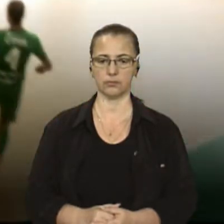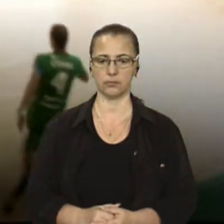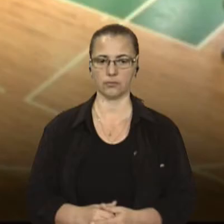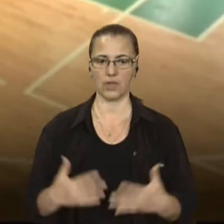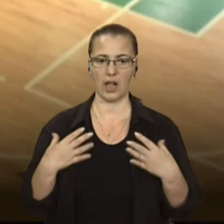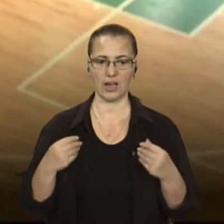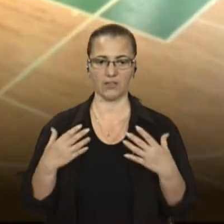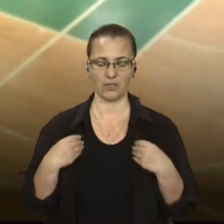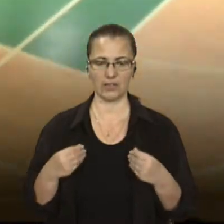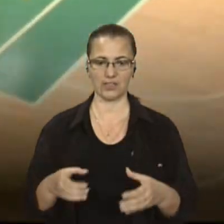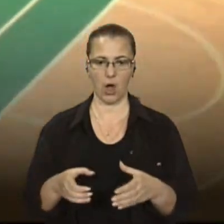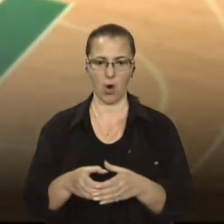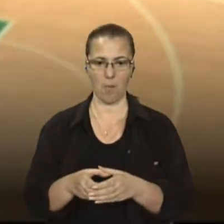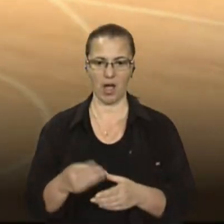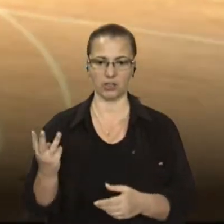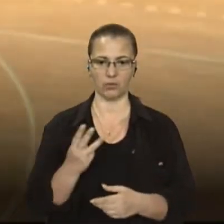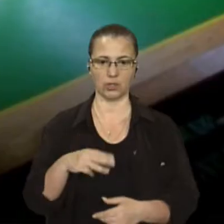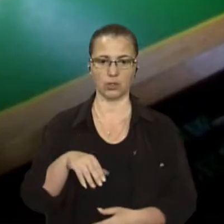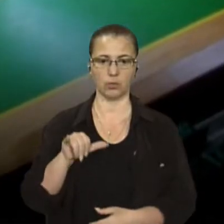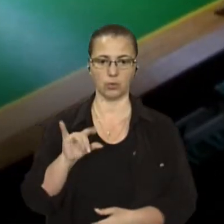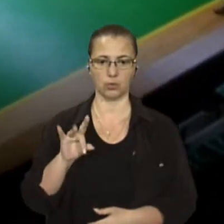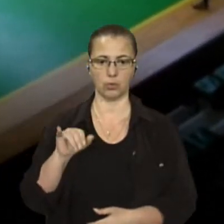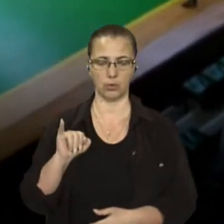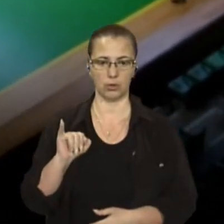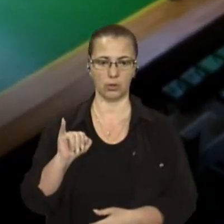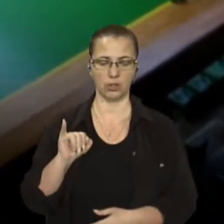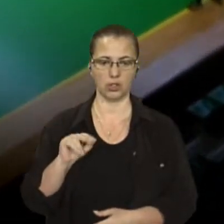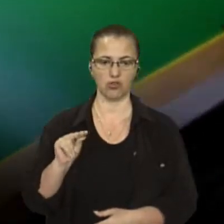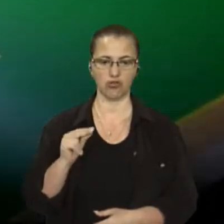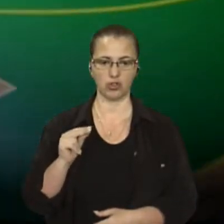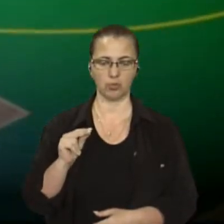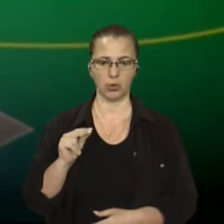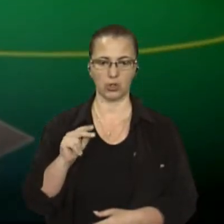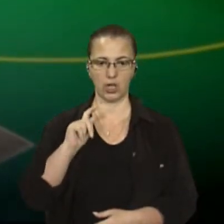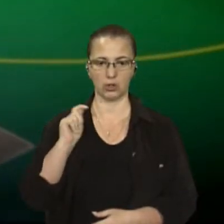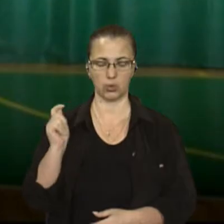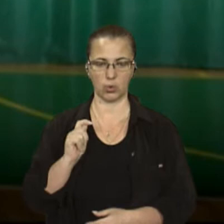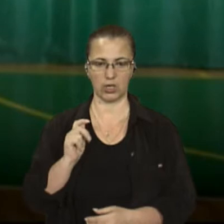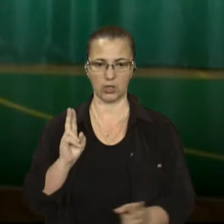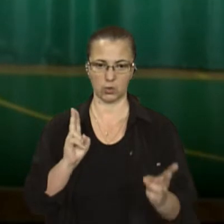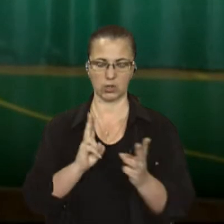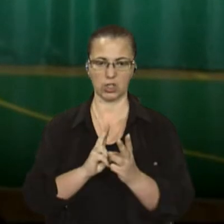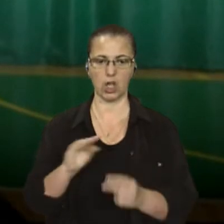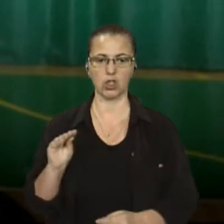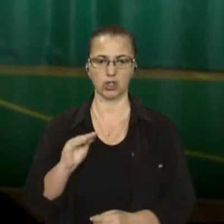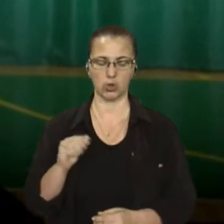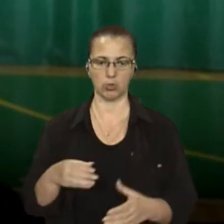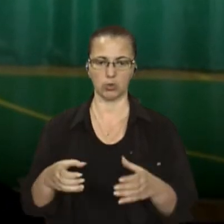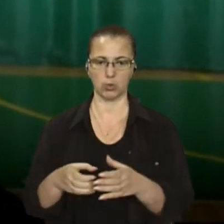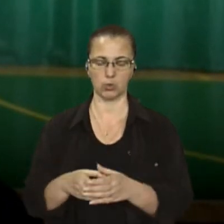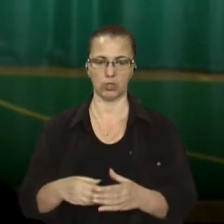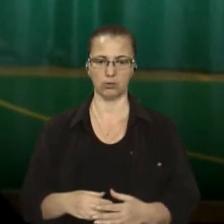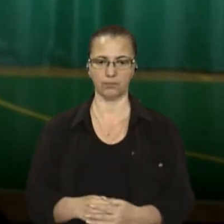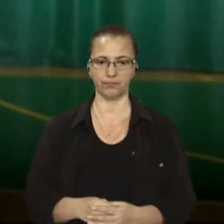Львівська енергія у третьому турі чемпіонату України з футзалу приймала житомирський Інбев. Коли забиваєш першими, зразу